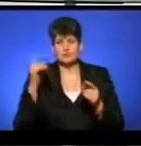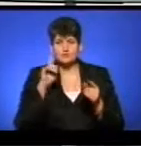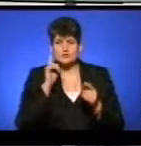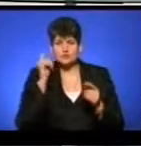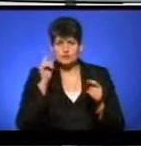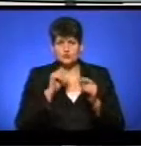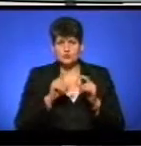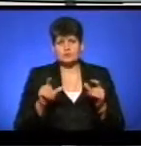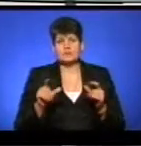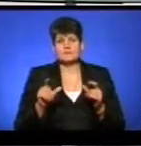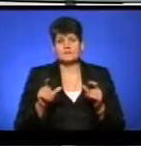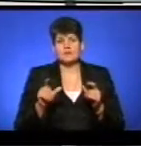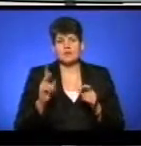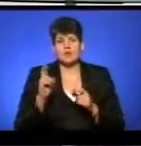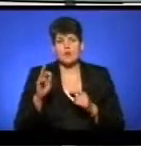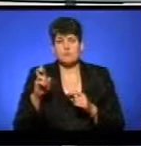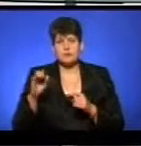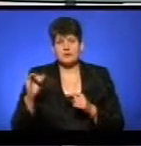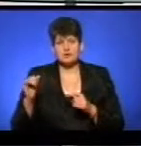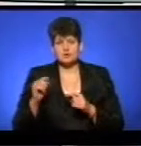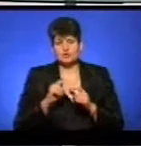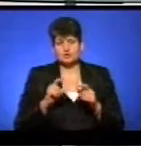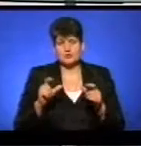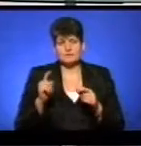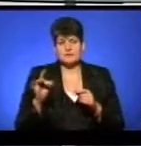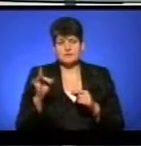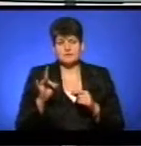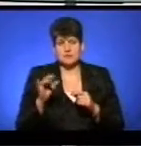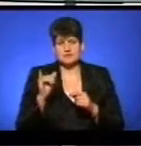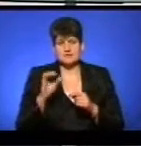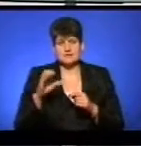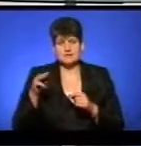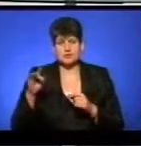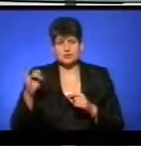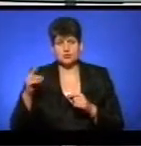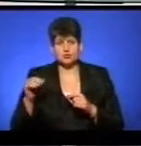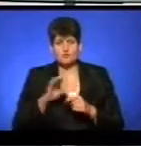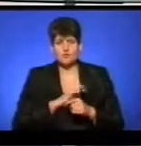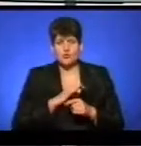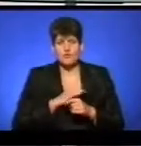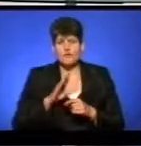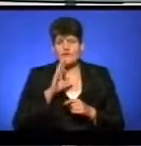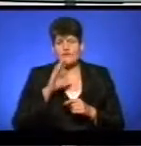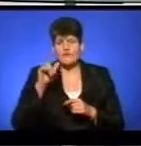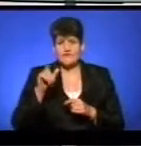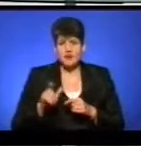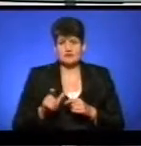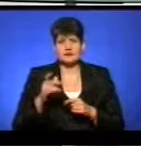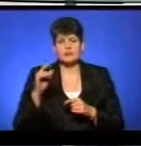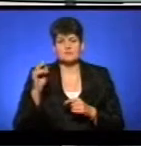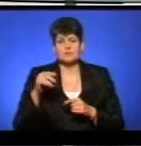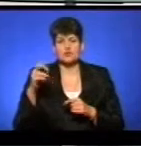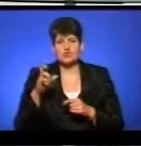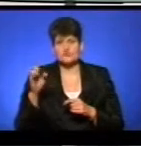Олеся Борівець. Учень Кобильської школи з Бараського району Ігор Стародуб. Вихованка Шершинівського навчально-виховного комплексу